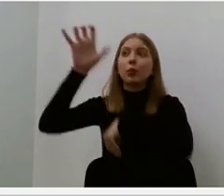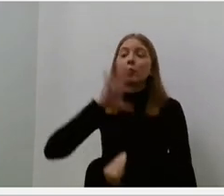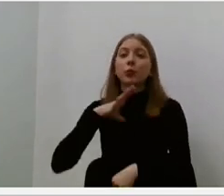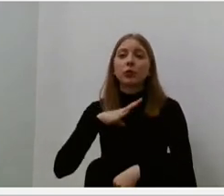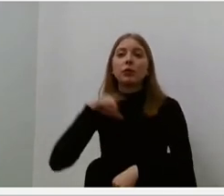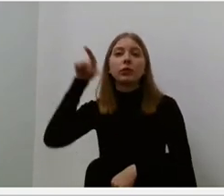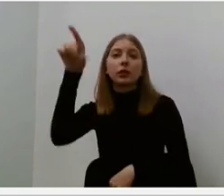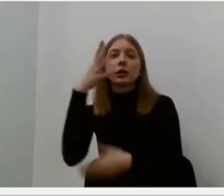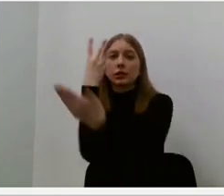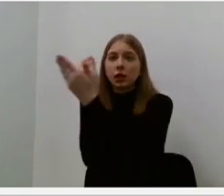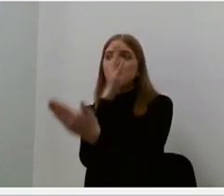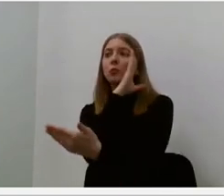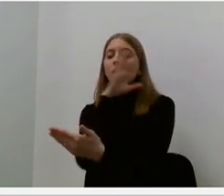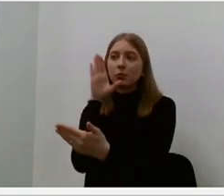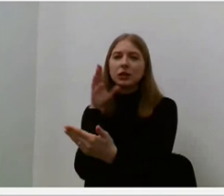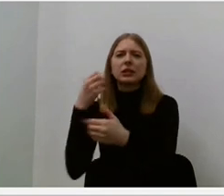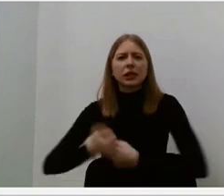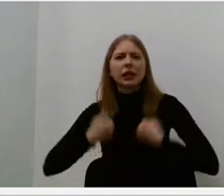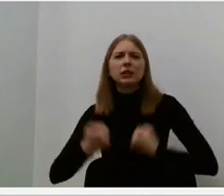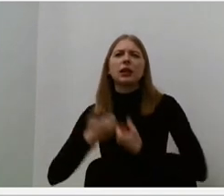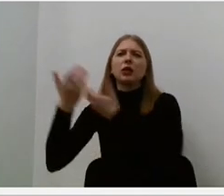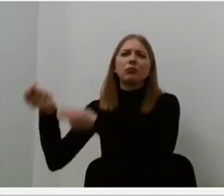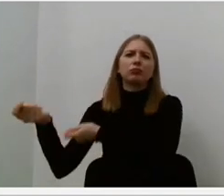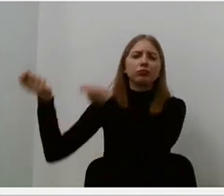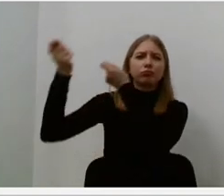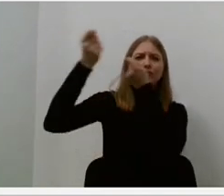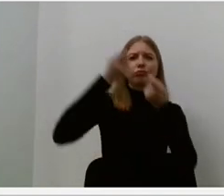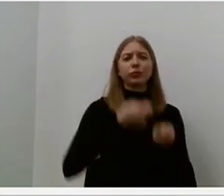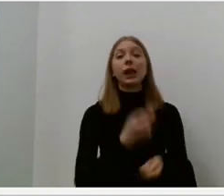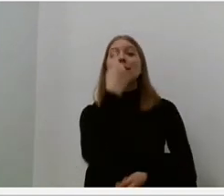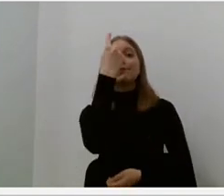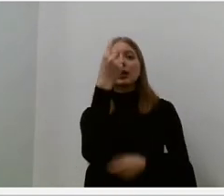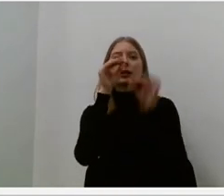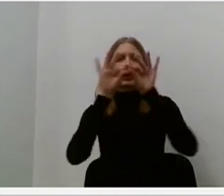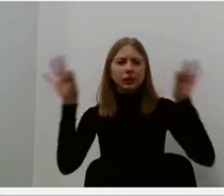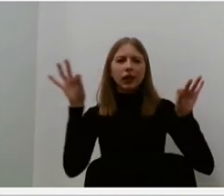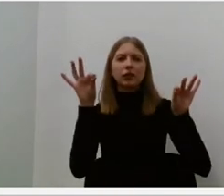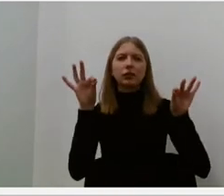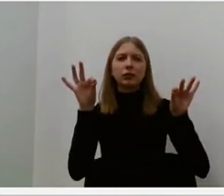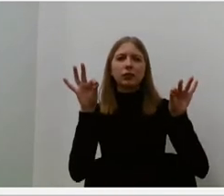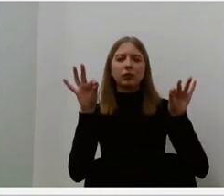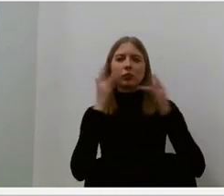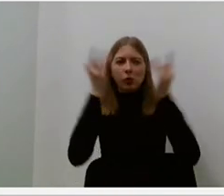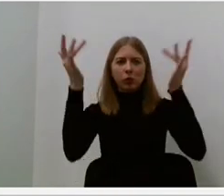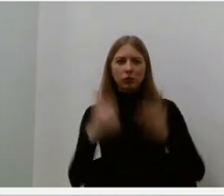kitų savo gimnaičių palaikų vieną detalę čia parodyti ir